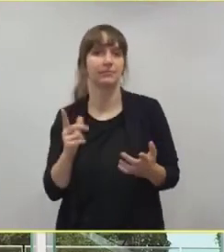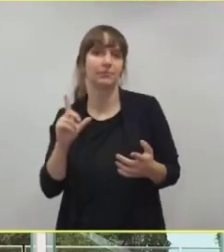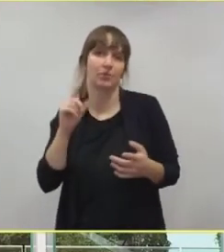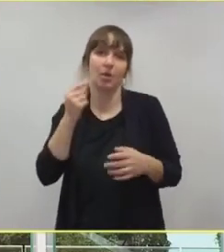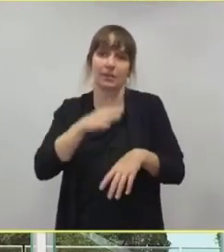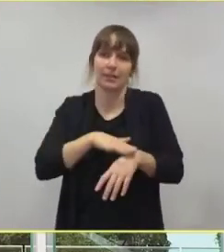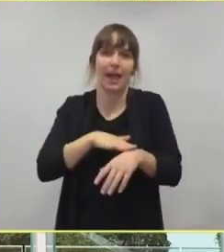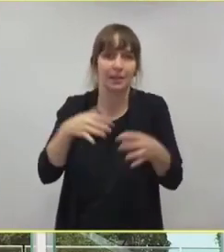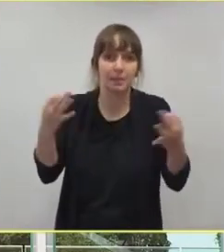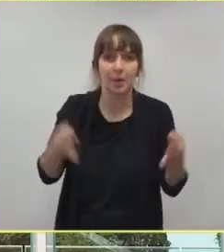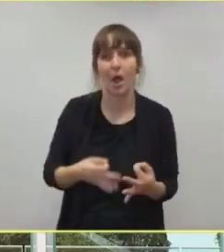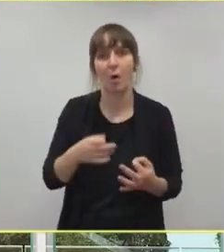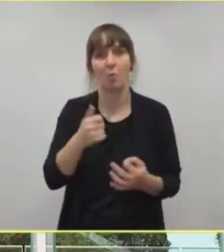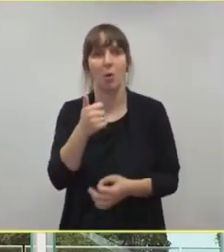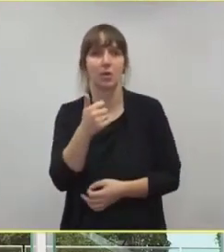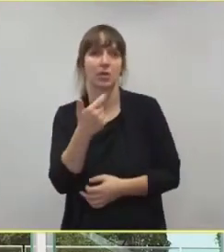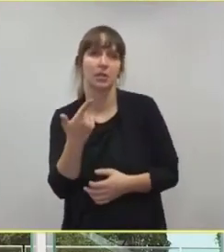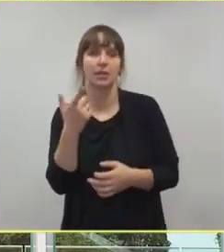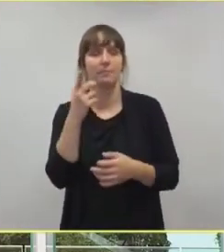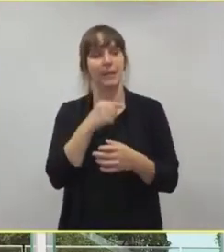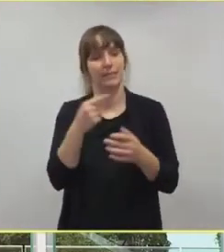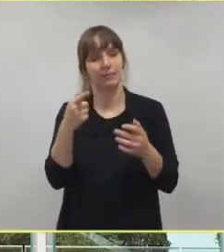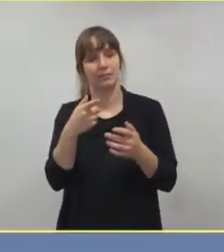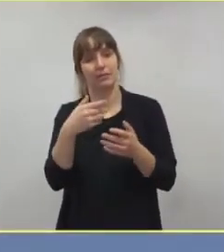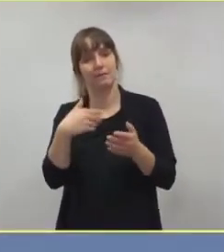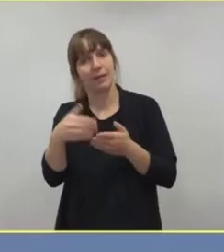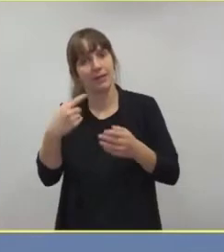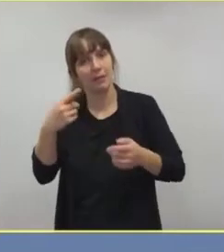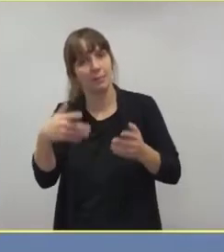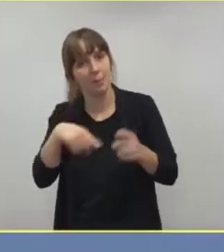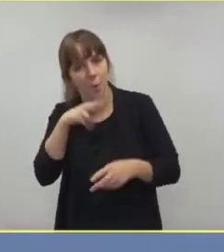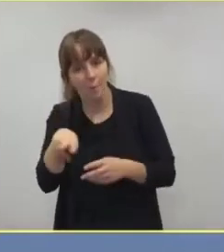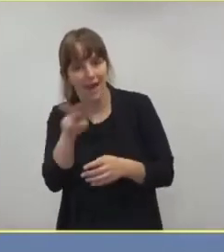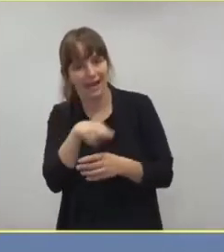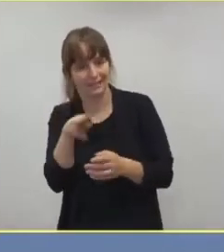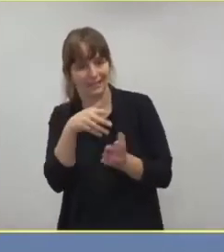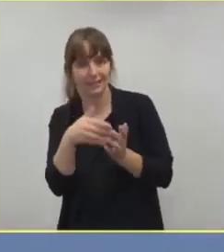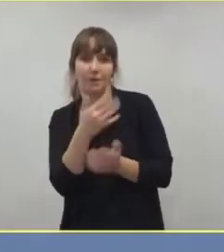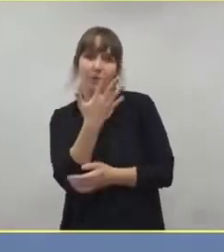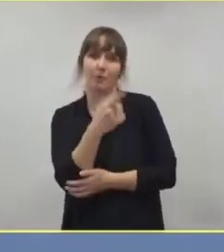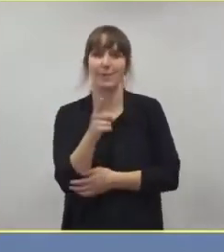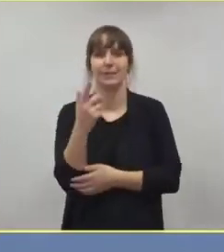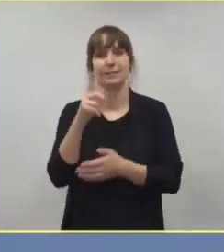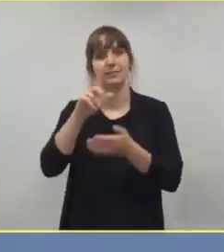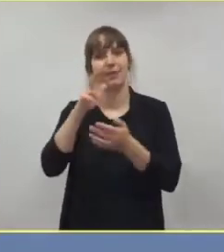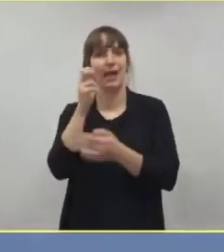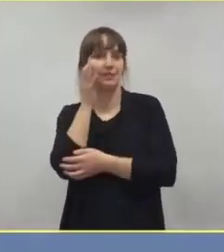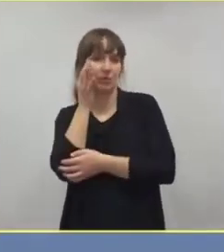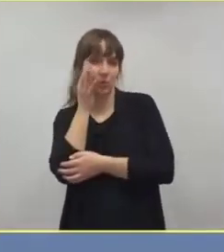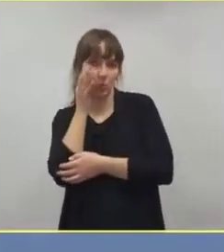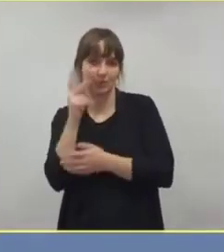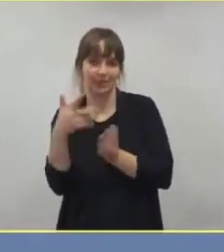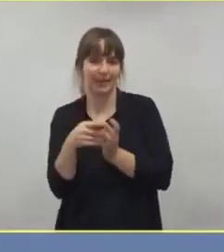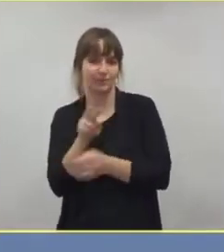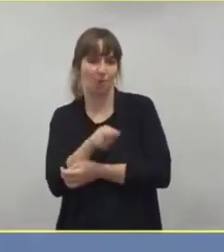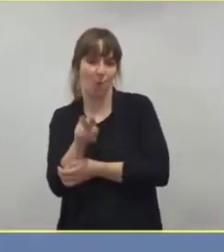5 bis 30 Minuten beobachtet werden muss. Also das ist gar nicht zu stemmen. Allein vom Arbeitsaufwand, alle Besucher zum